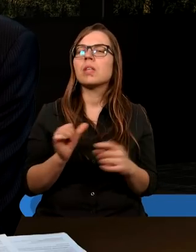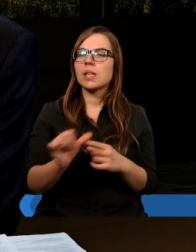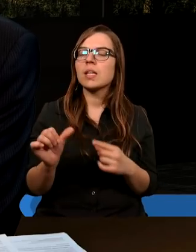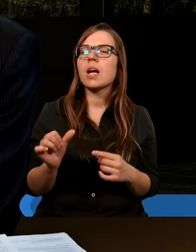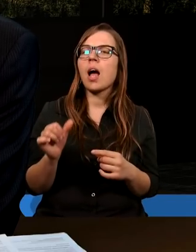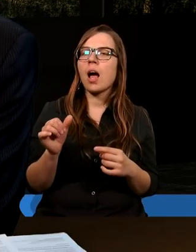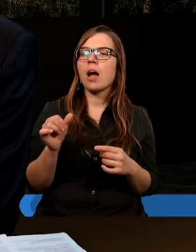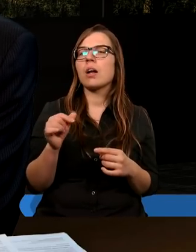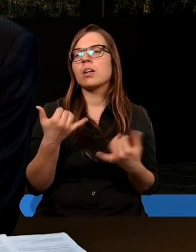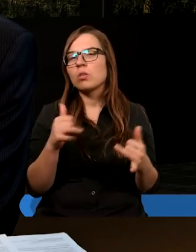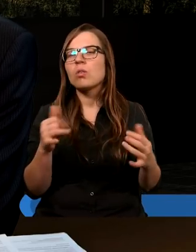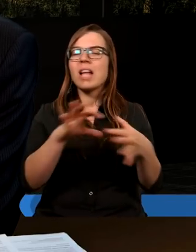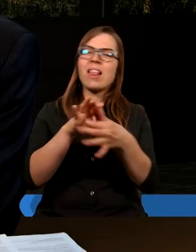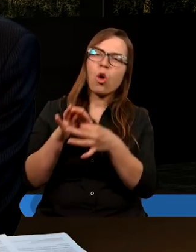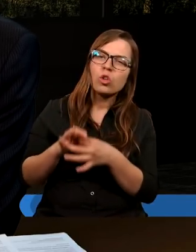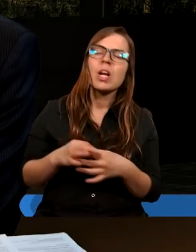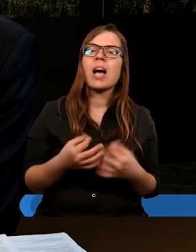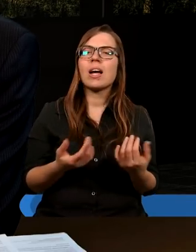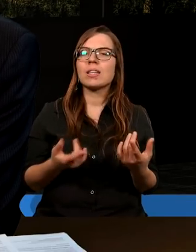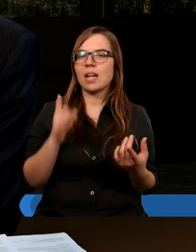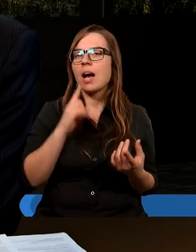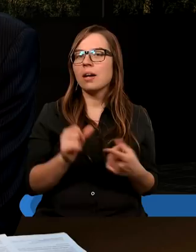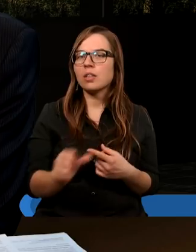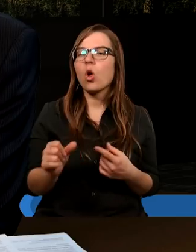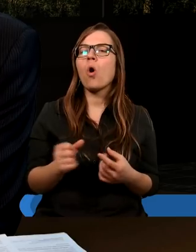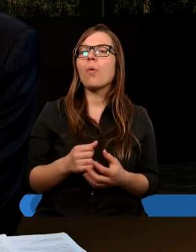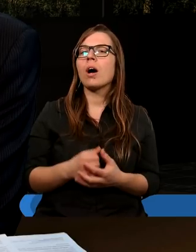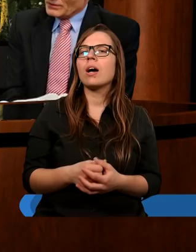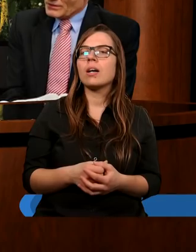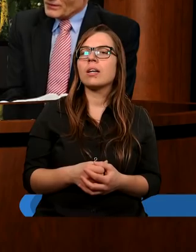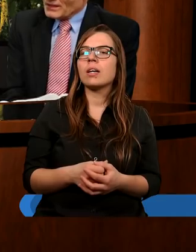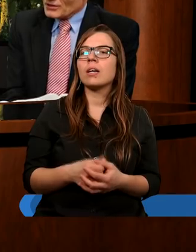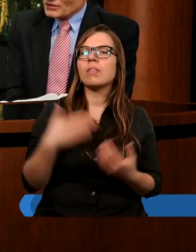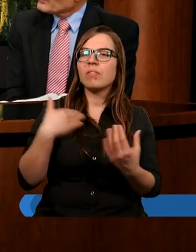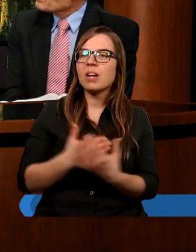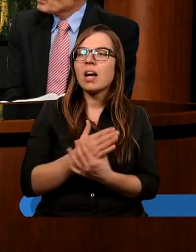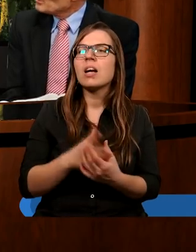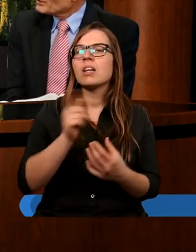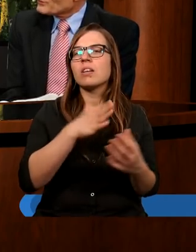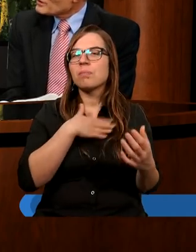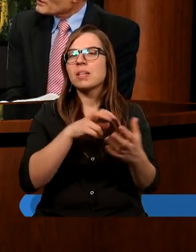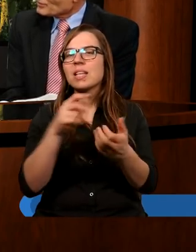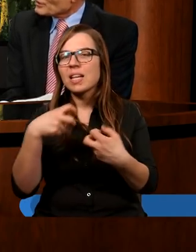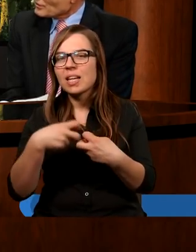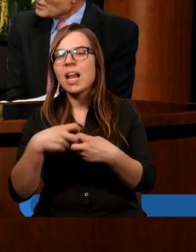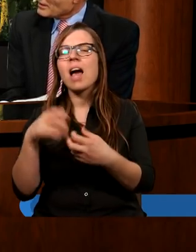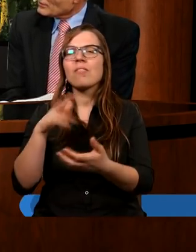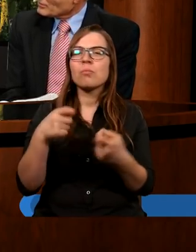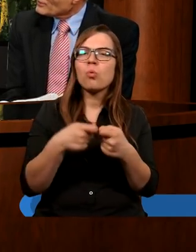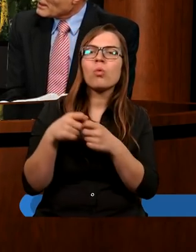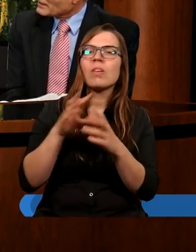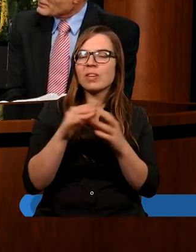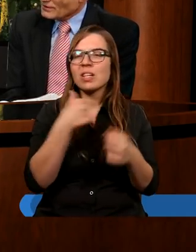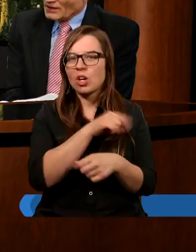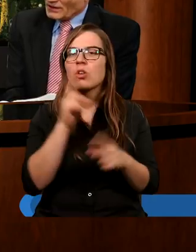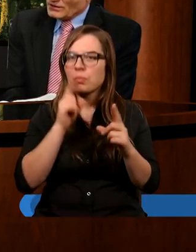wysiłki jednoczenia, prawda? Jest wiele rzeczy wspólnych wszystkim chrześcijanom,